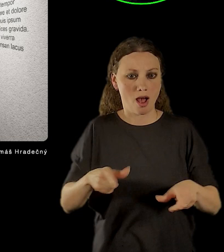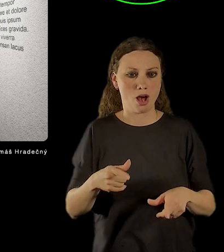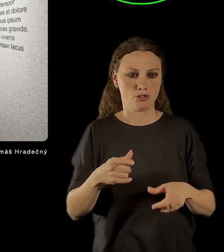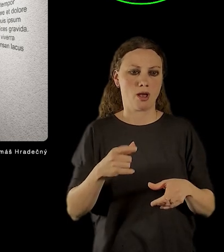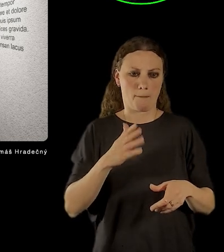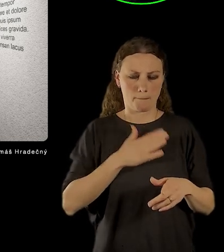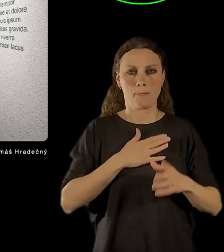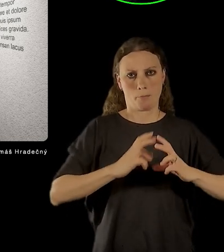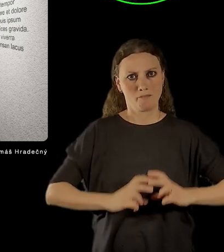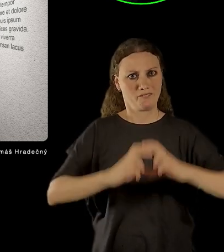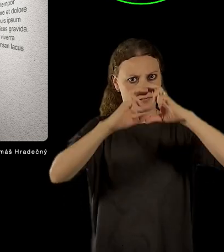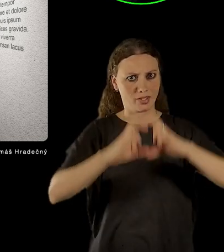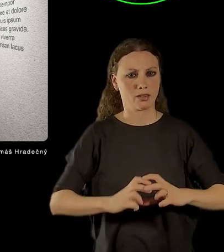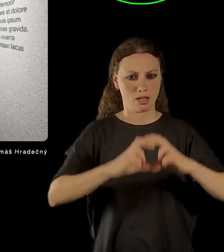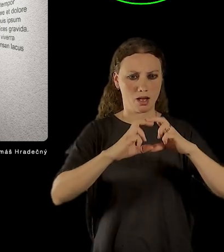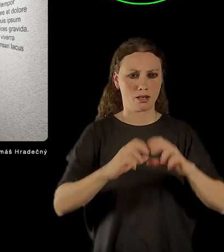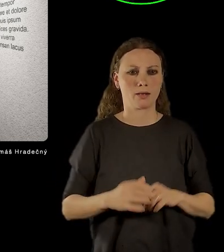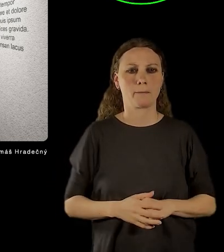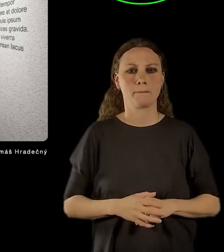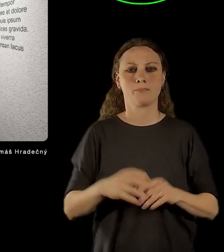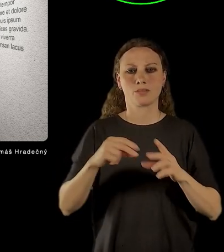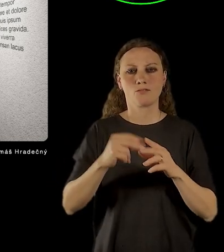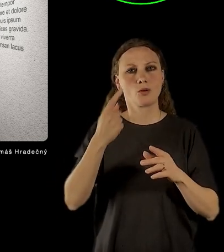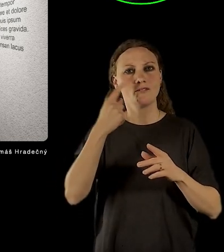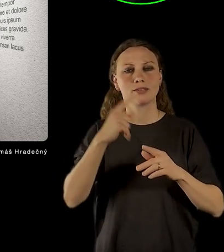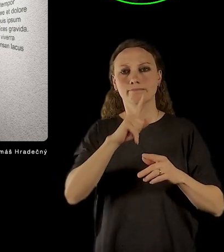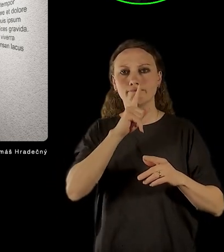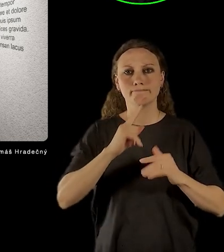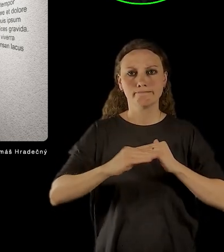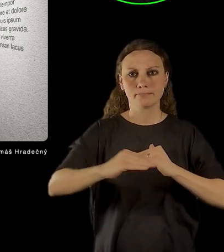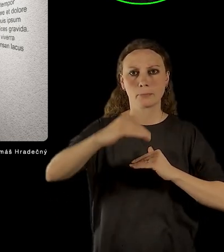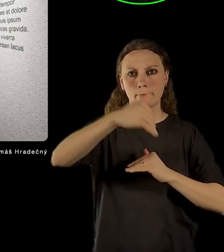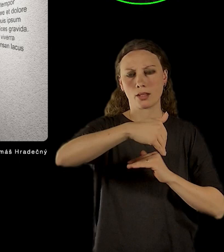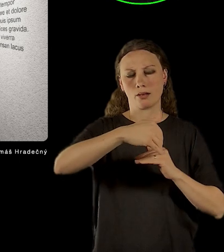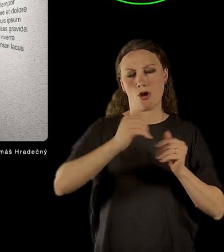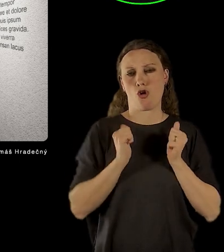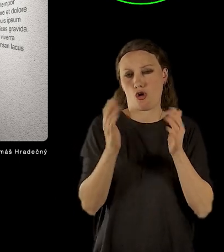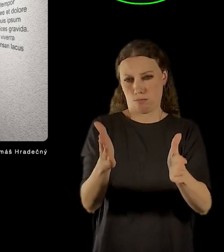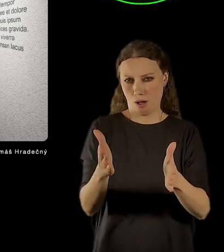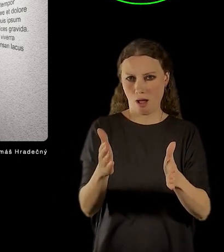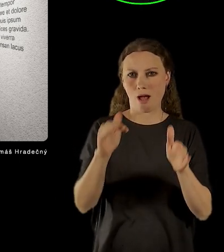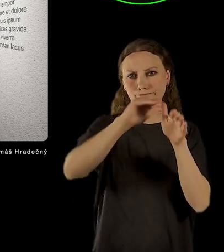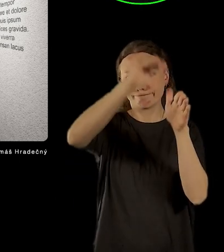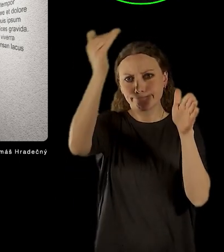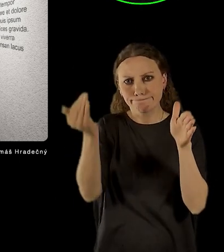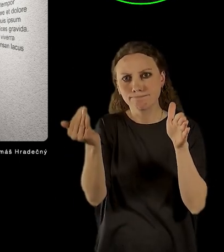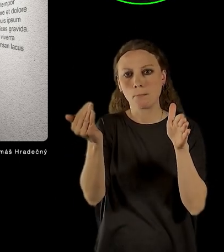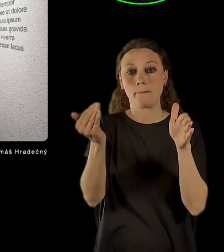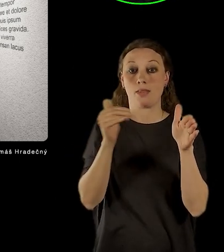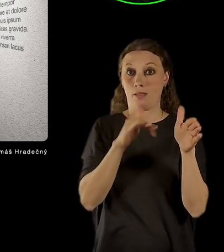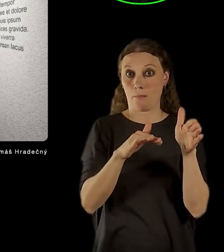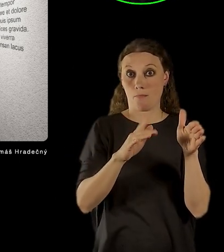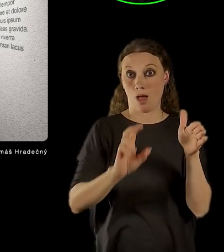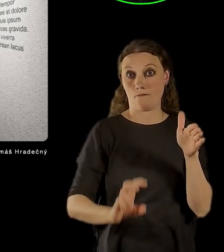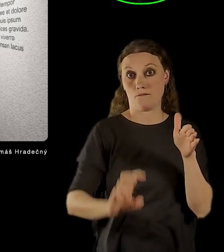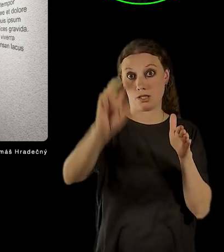v prostoru té arkádové chodby, někdejší saly, terény, by se dalo